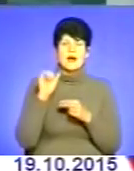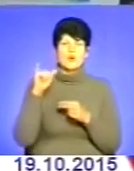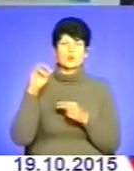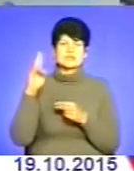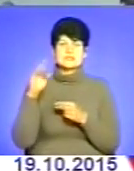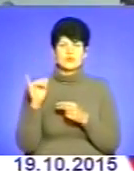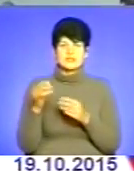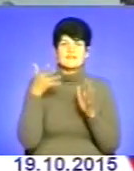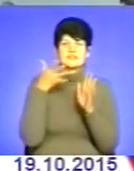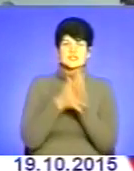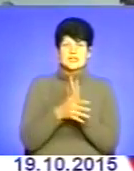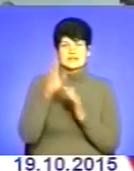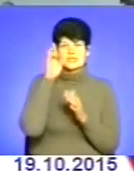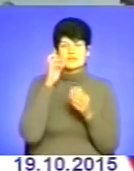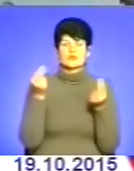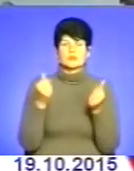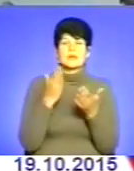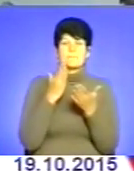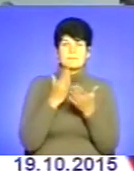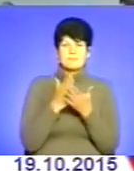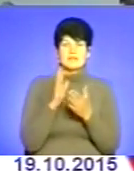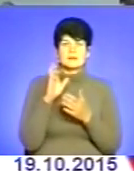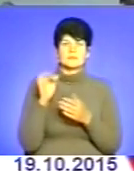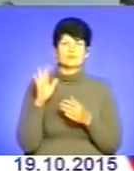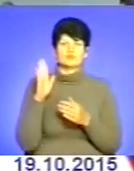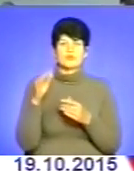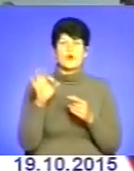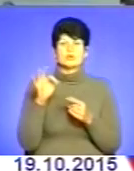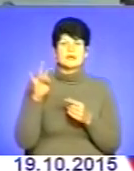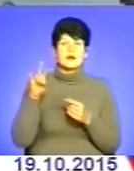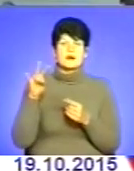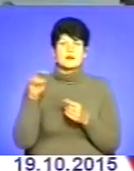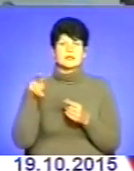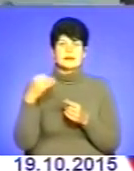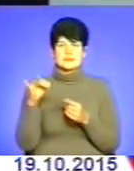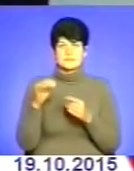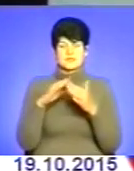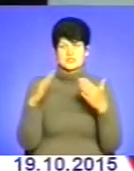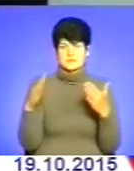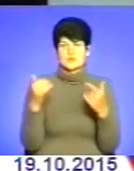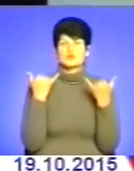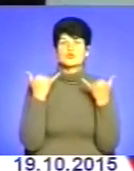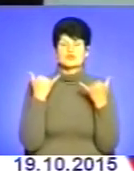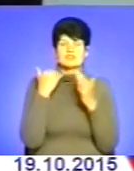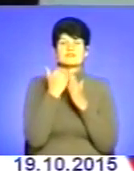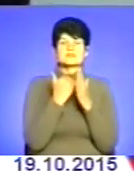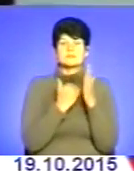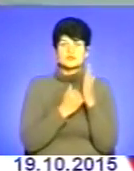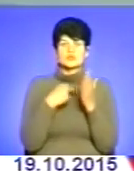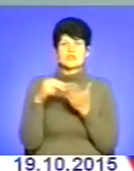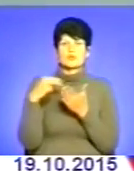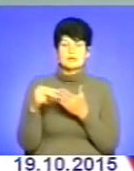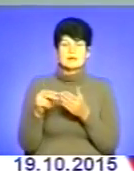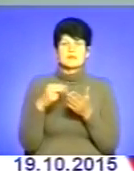витрачають державні кошти Мали б відбуватися в онлайн-режимі, у відкритому доступі Сьогодні у списку закупівель лише